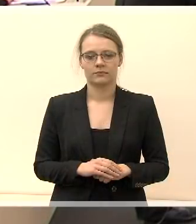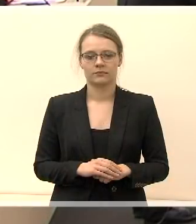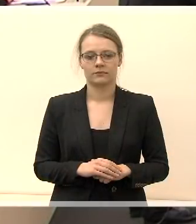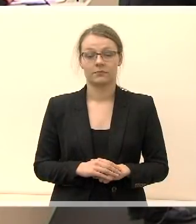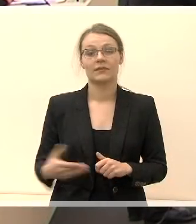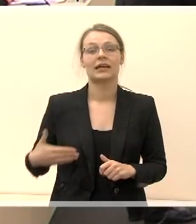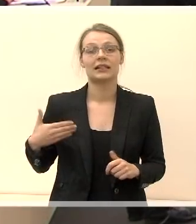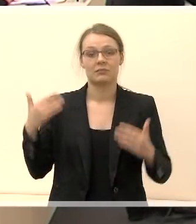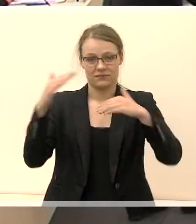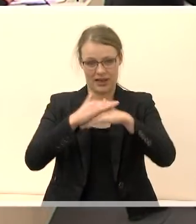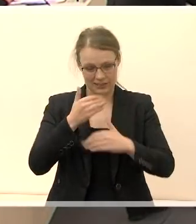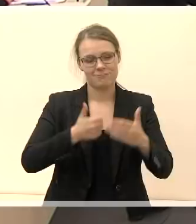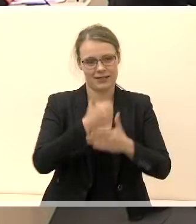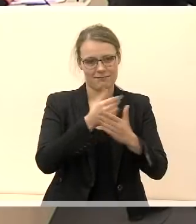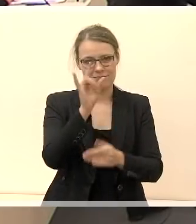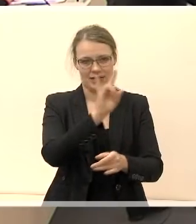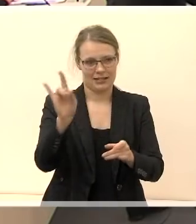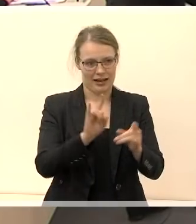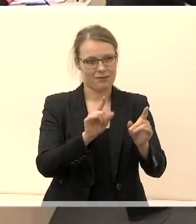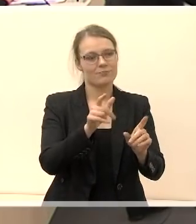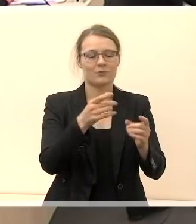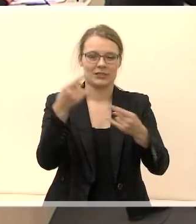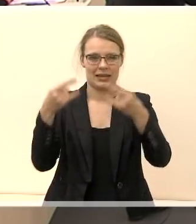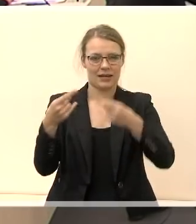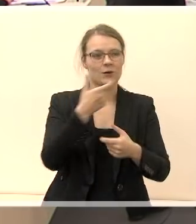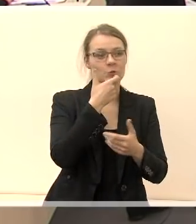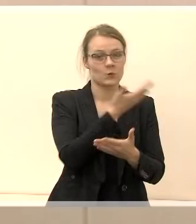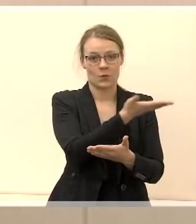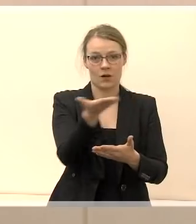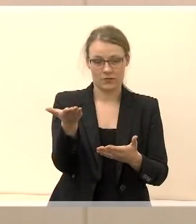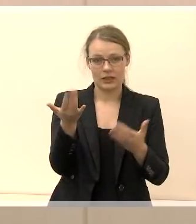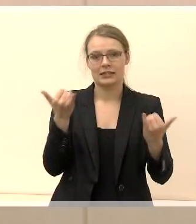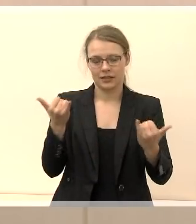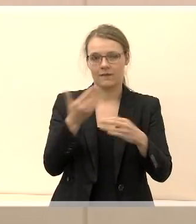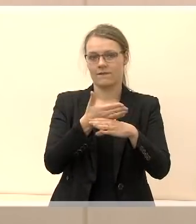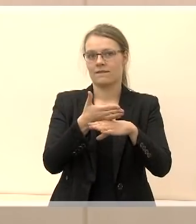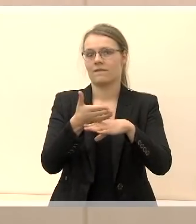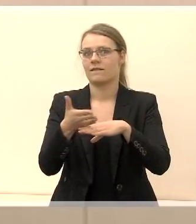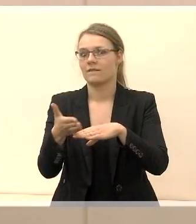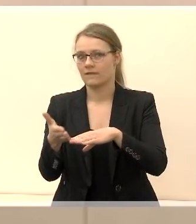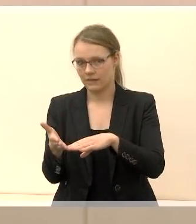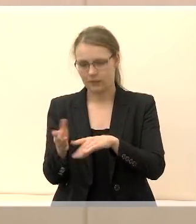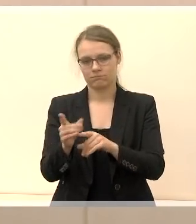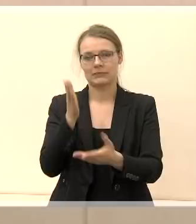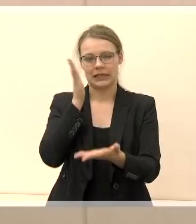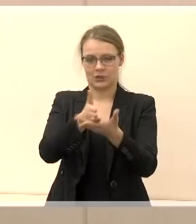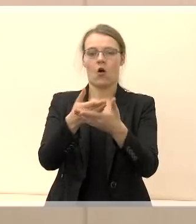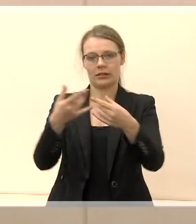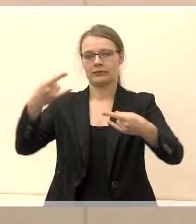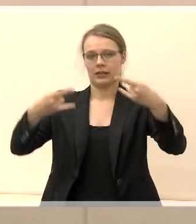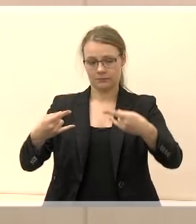Labas vakaras, gerbiami Marijampolės televizijos žiūrovai. Šiandien vėl įvoje, tiesioginė, mūsų televizijos laidoje,